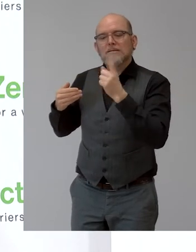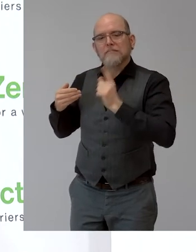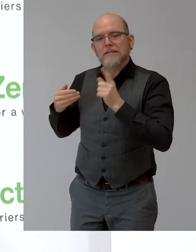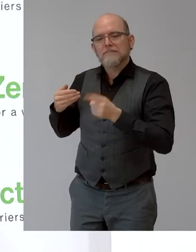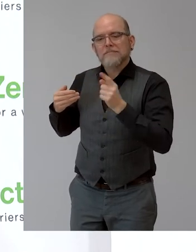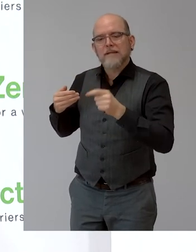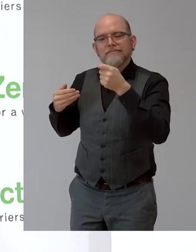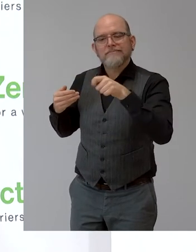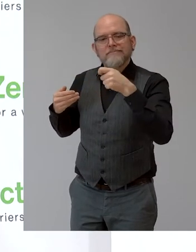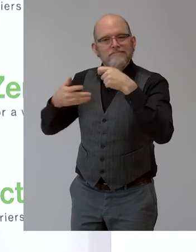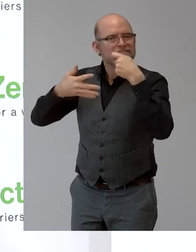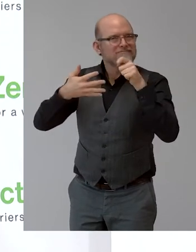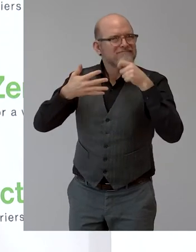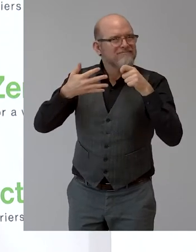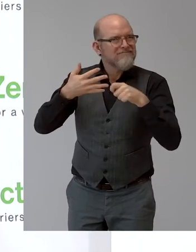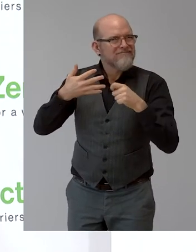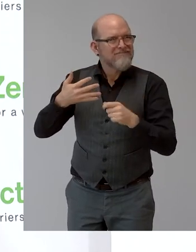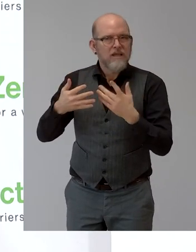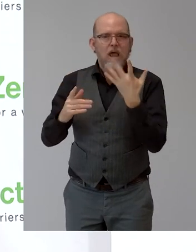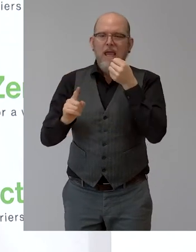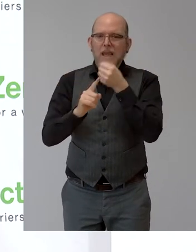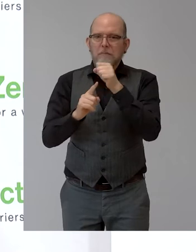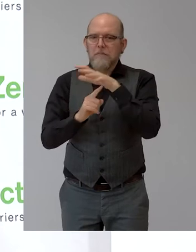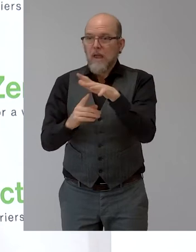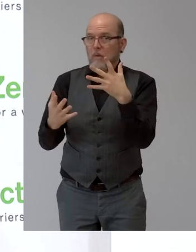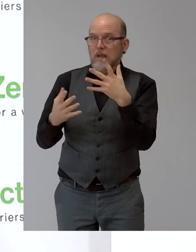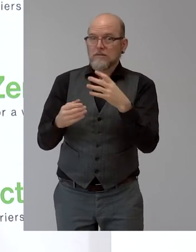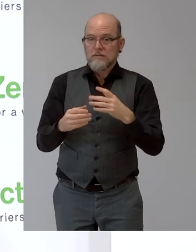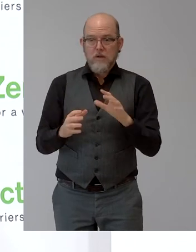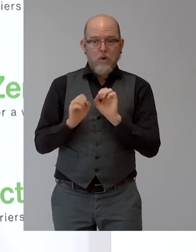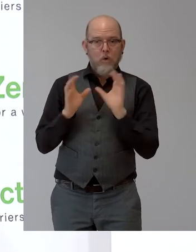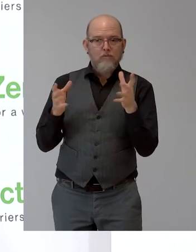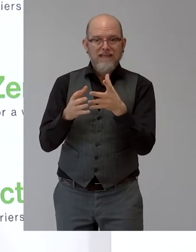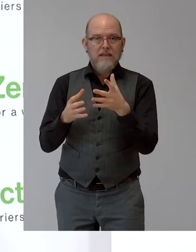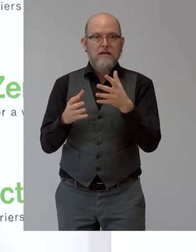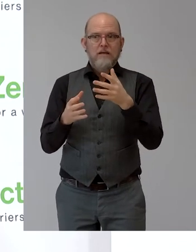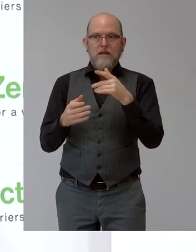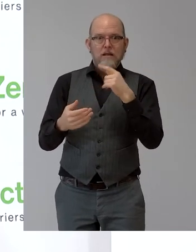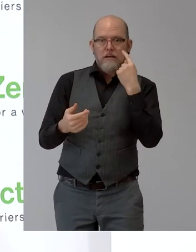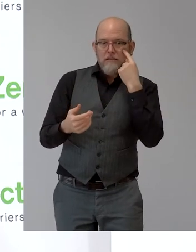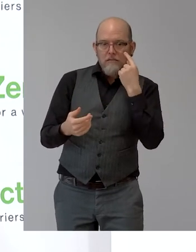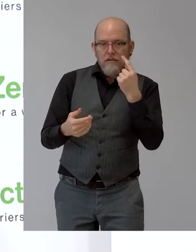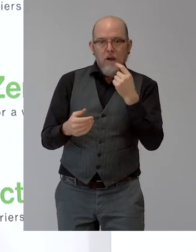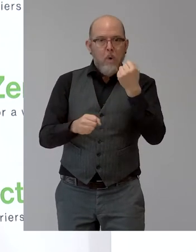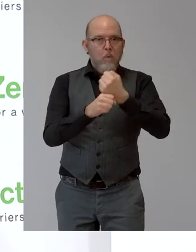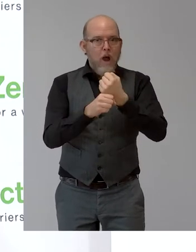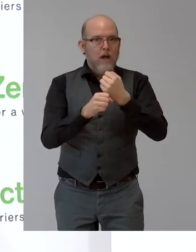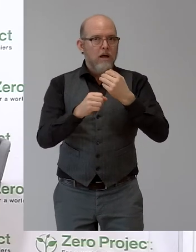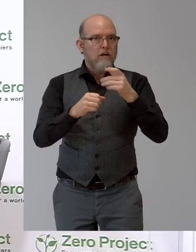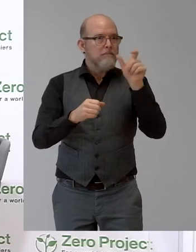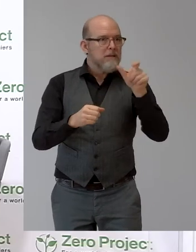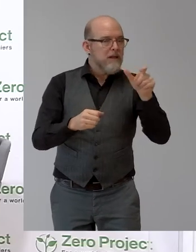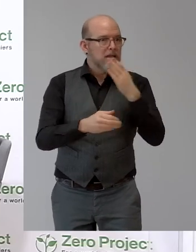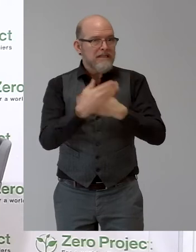Folgen der Covid-19-Pandemie insbesondere in Verbindung mit der beruflichen Situation von Menschen mit Behinderungen. Dann wollen wir gleich da